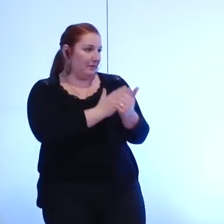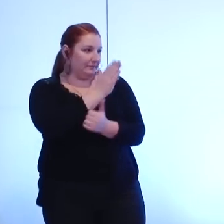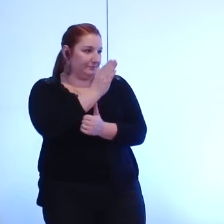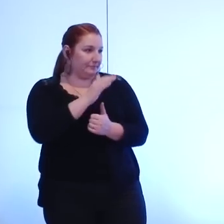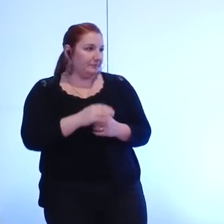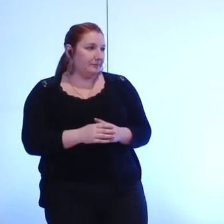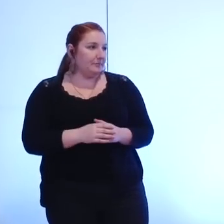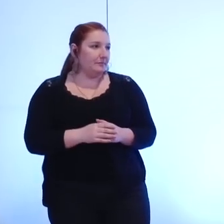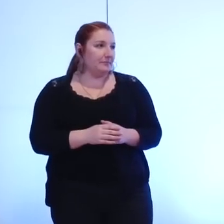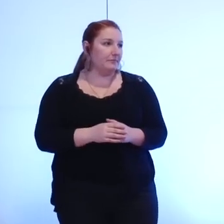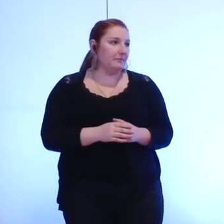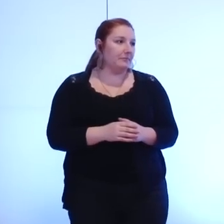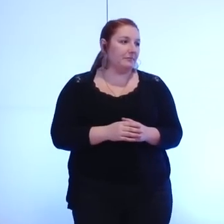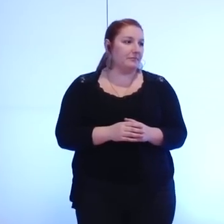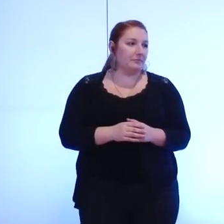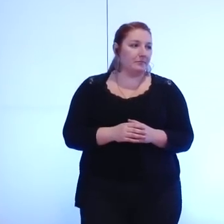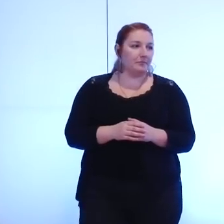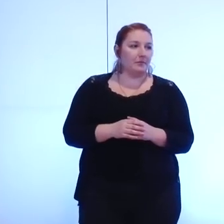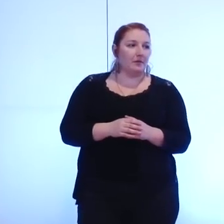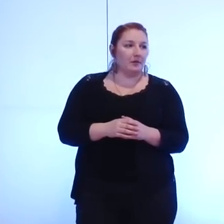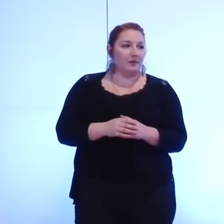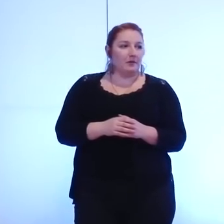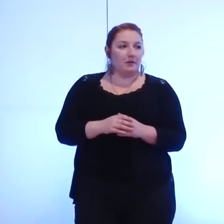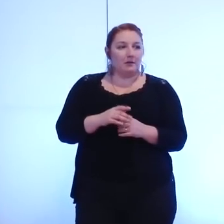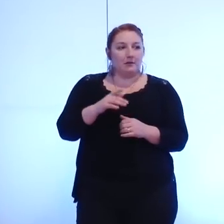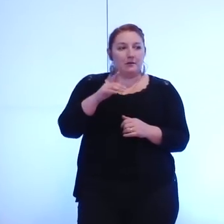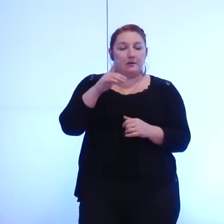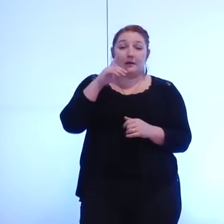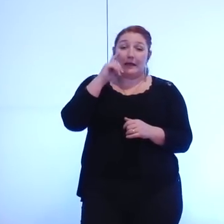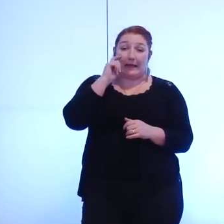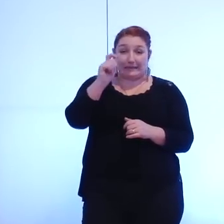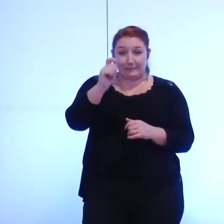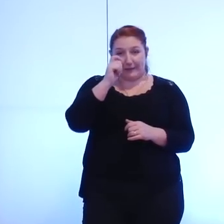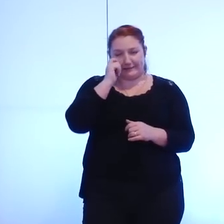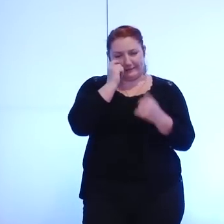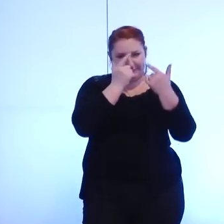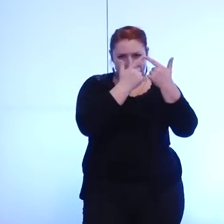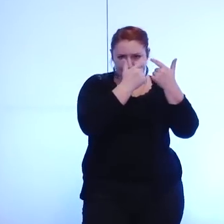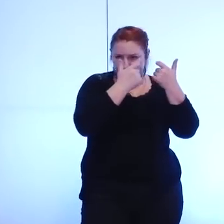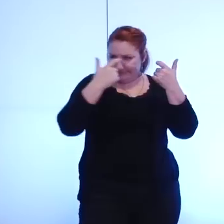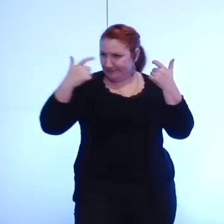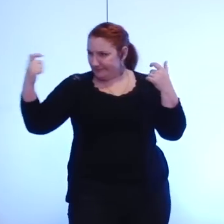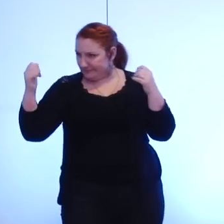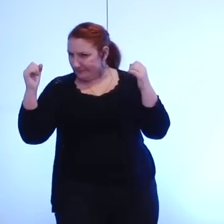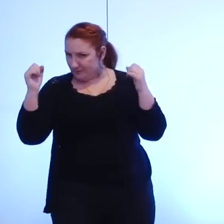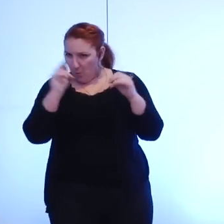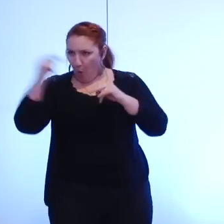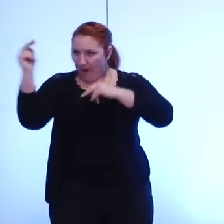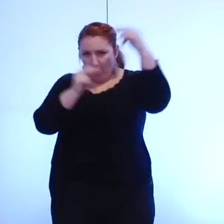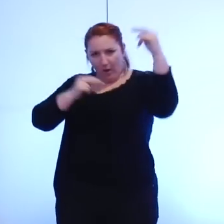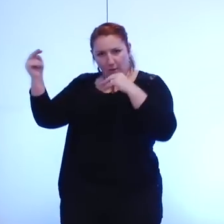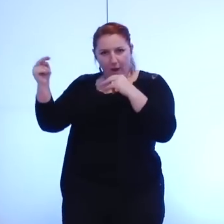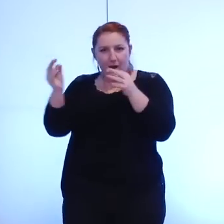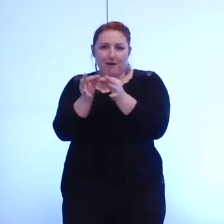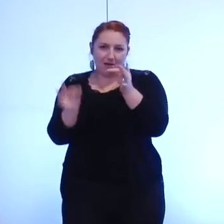pluralité des expertises qui permet de construire le prix deuxièmement et